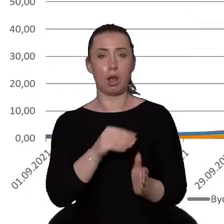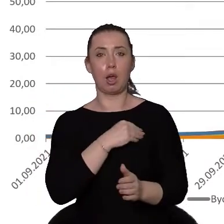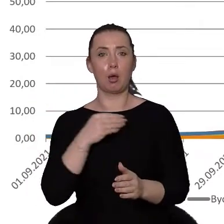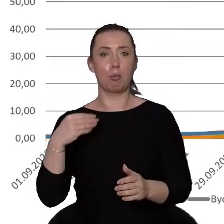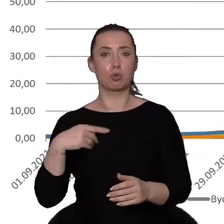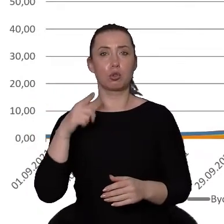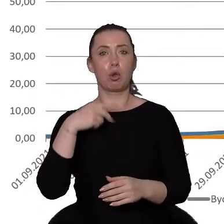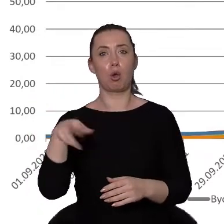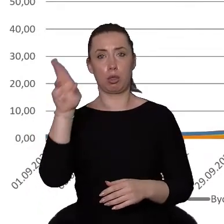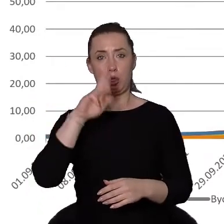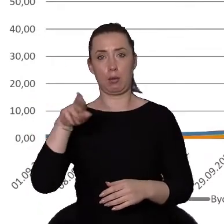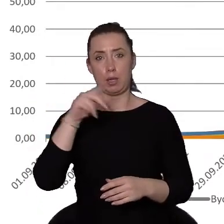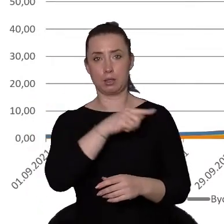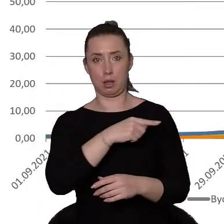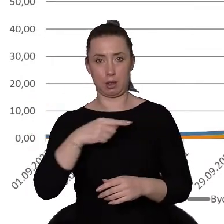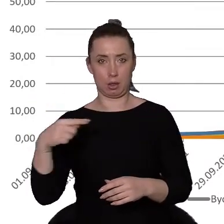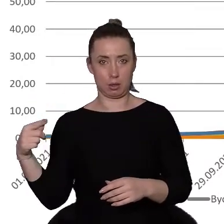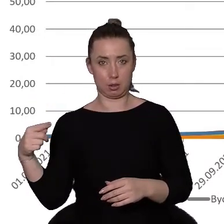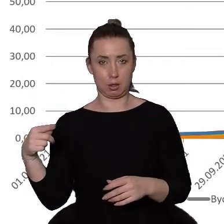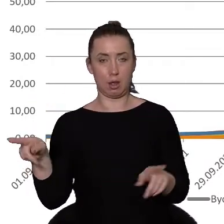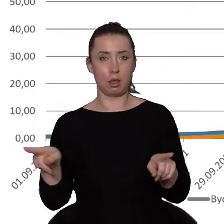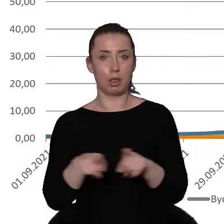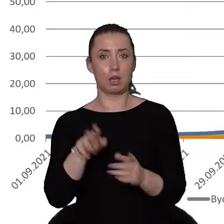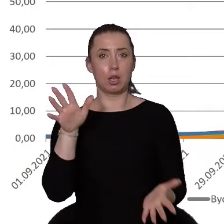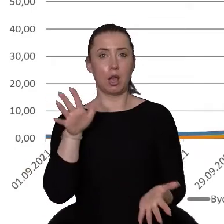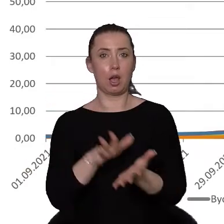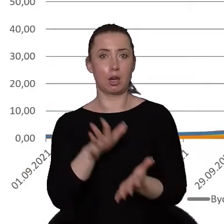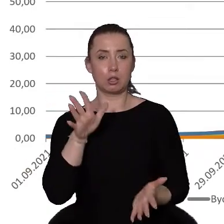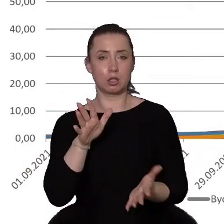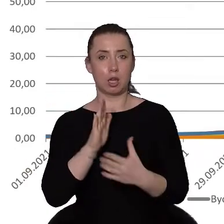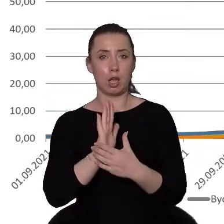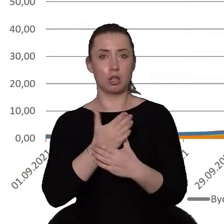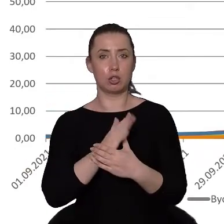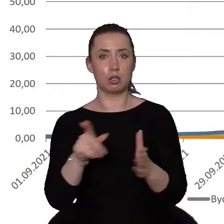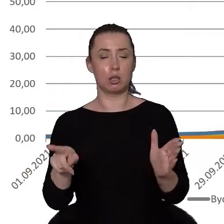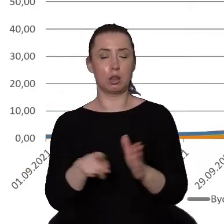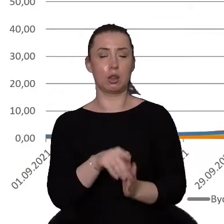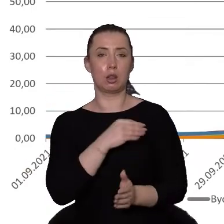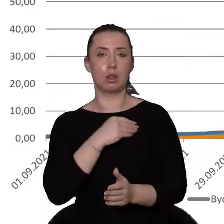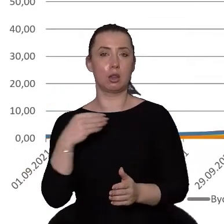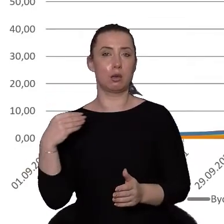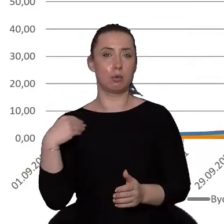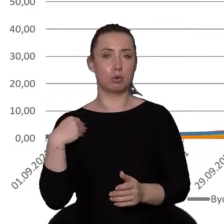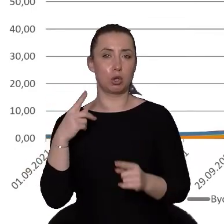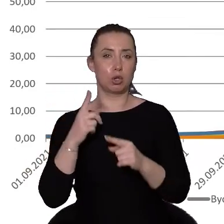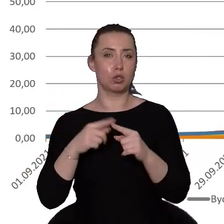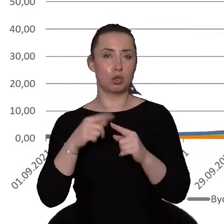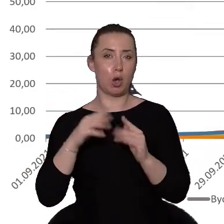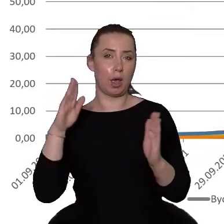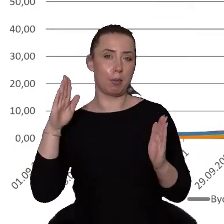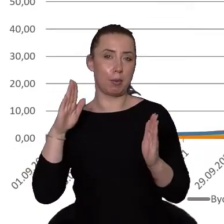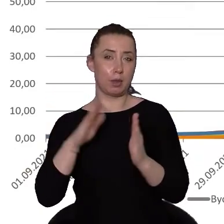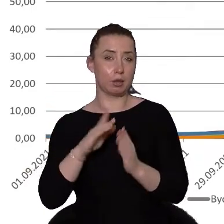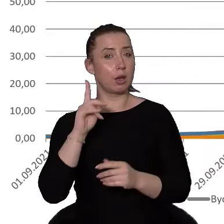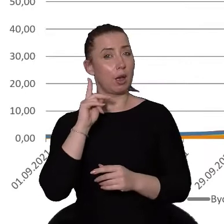niebieska linia. Też charakterystyczne, ta średnia dla Polski jest nieco niższa, ale